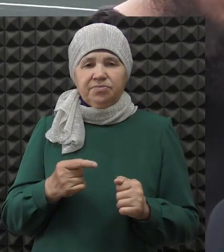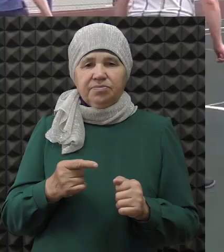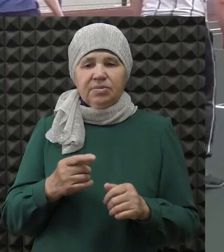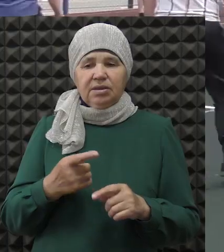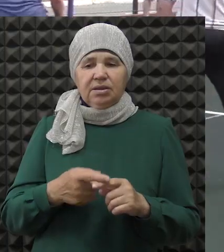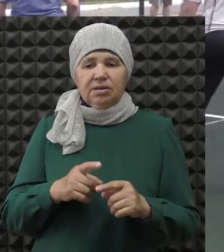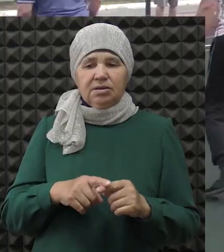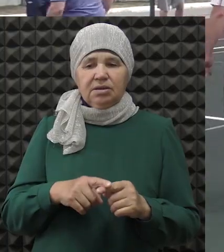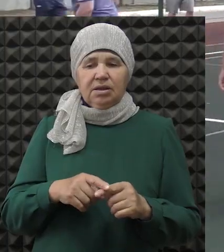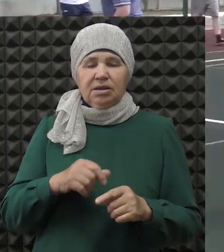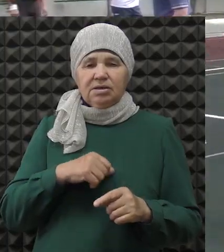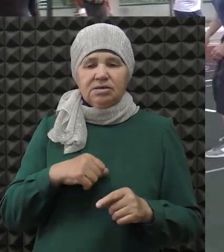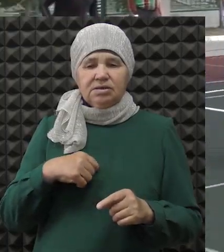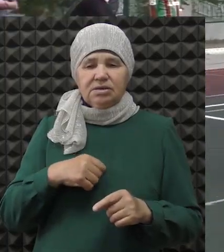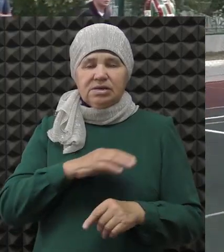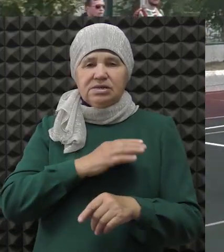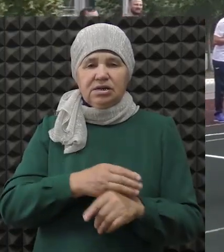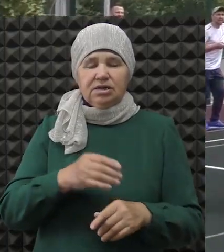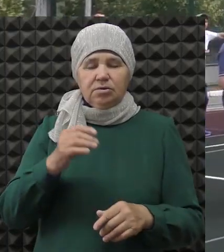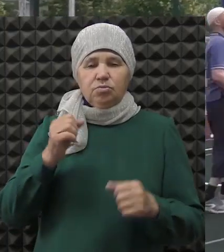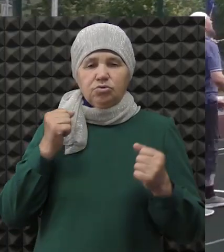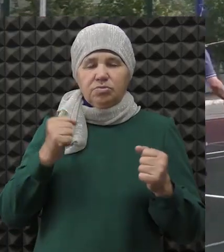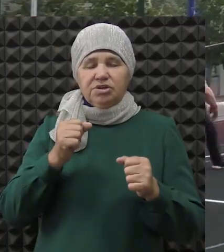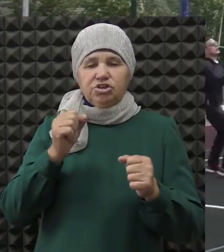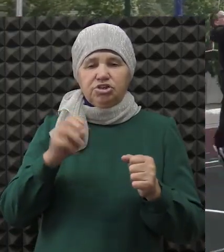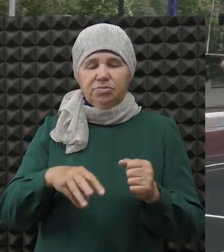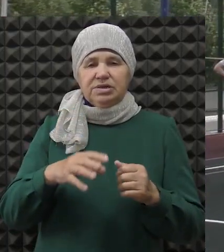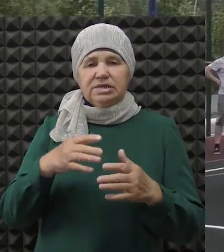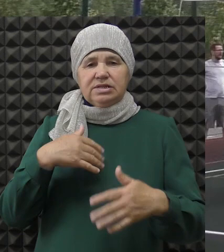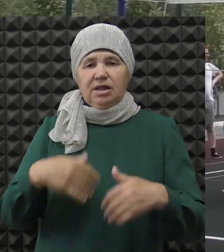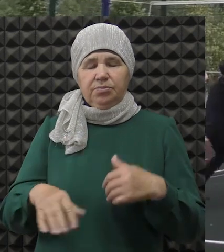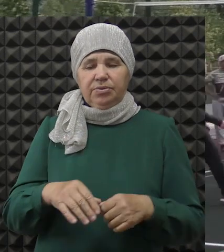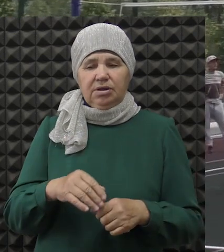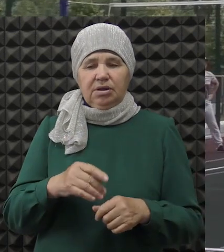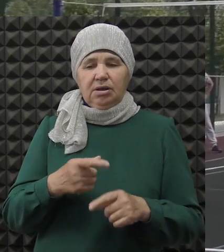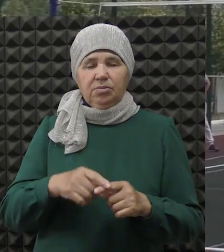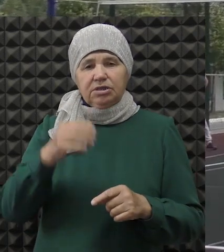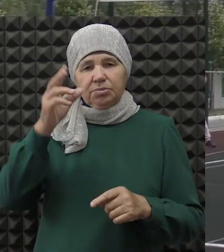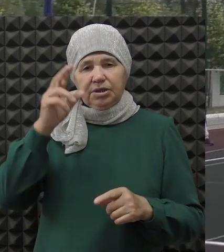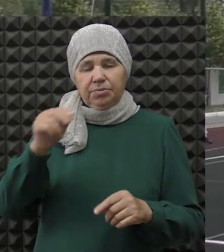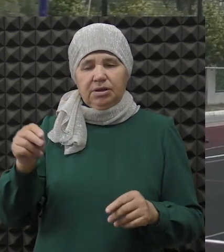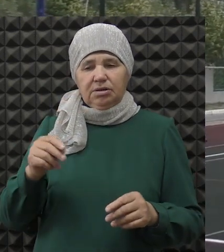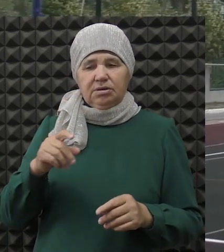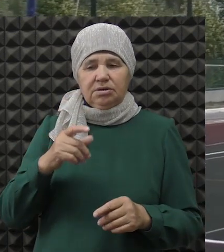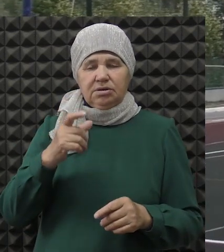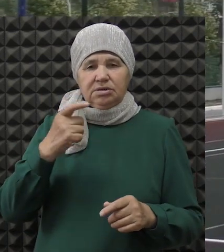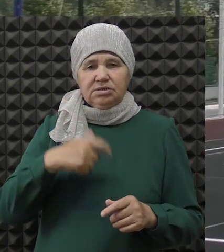Потому что Мухаммад сказал, что сильные мусульмане лучше, чем слабые, хотя в каждом из них есть благо. Поэтому